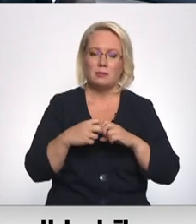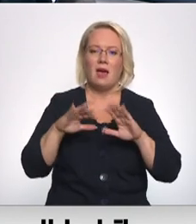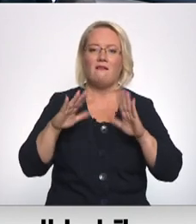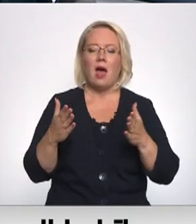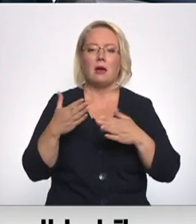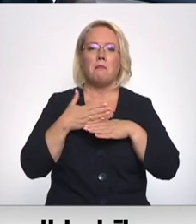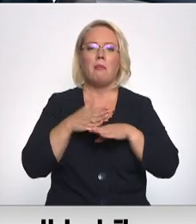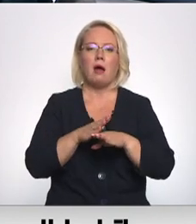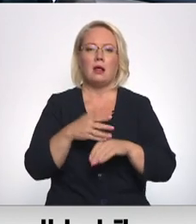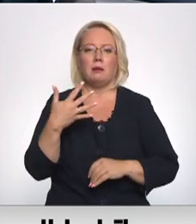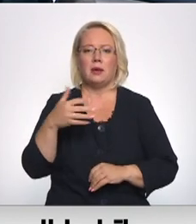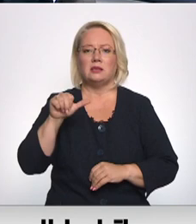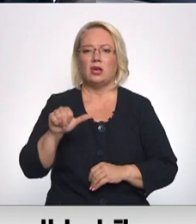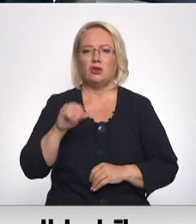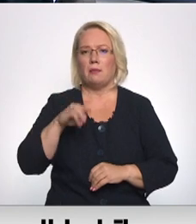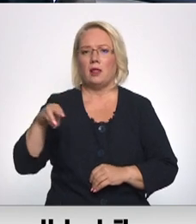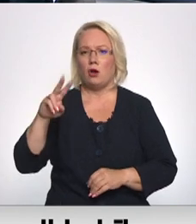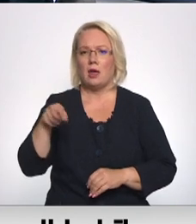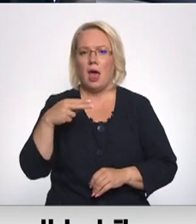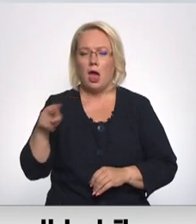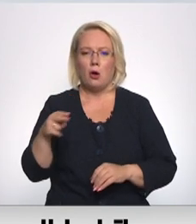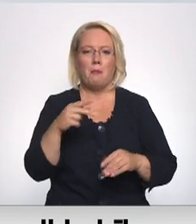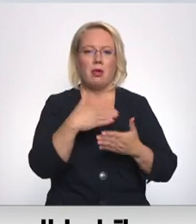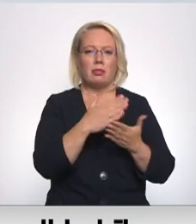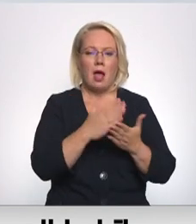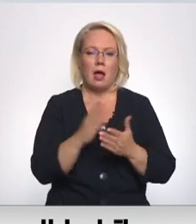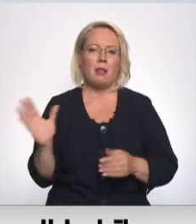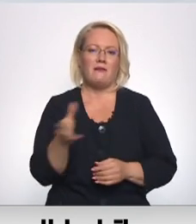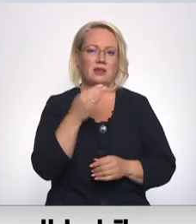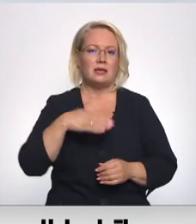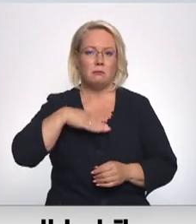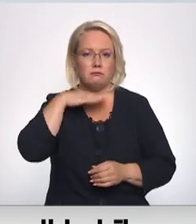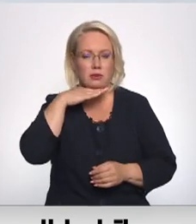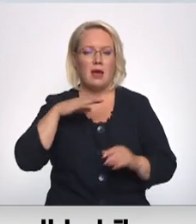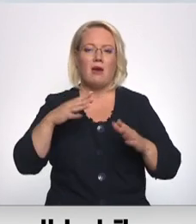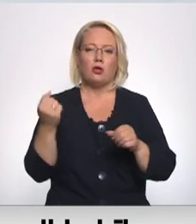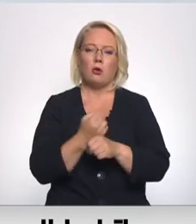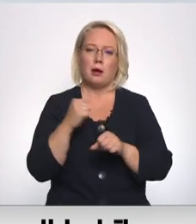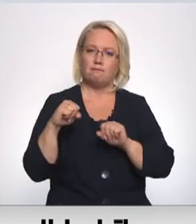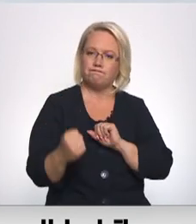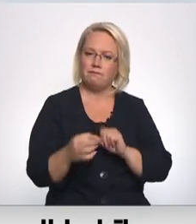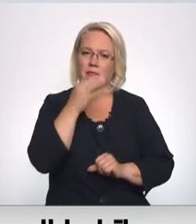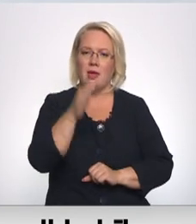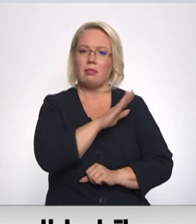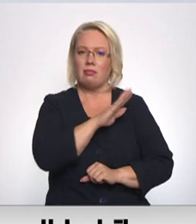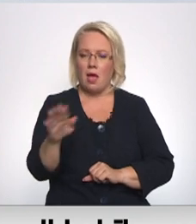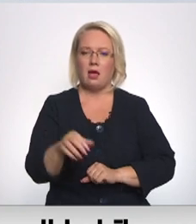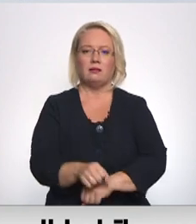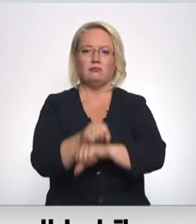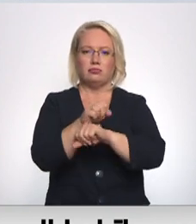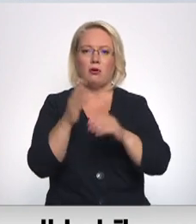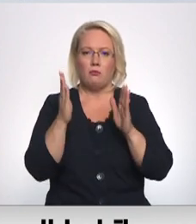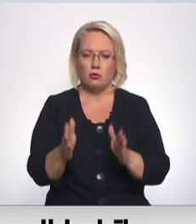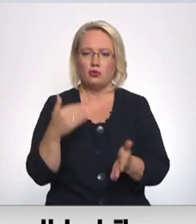pārdalīt šos 56 miljonus eiro pa mazumiņam, lai visiem pietiktu, vai tomēr iespītēties un teikt, ka nē, mēs streikosim un